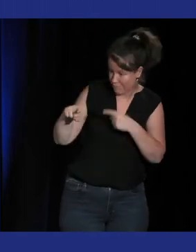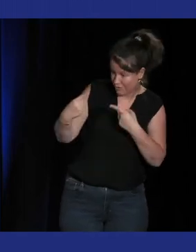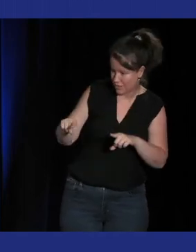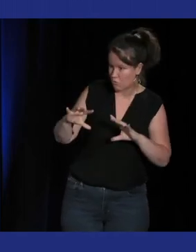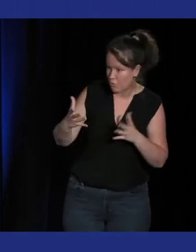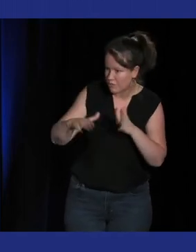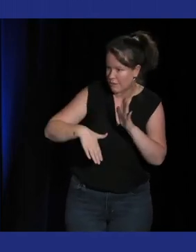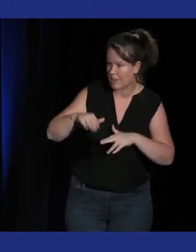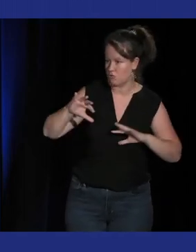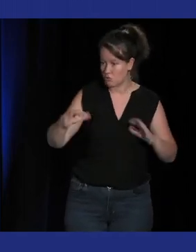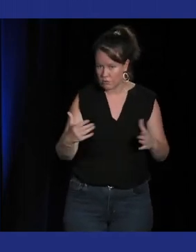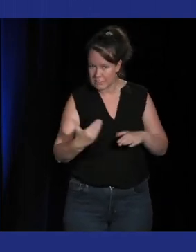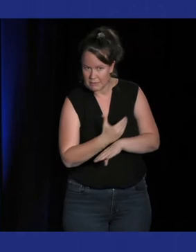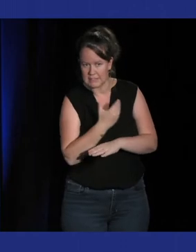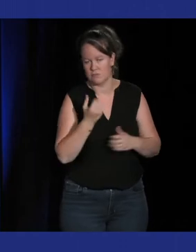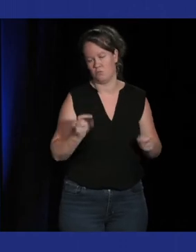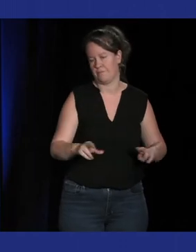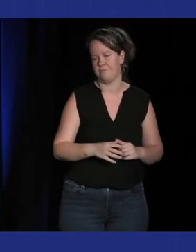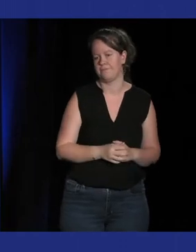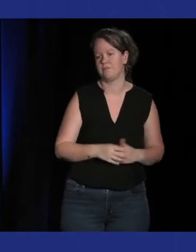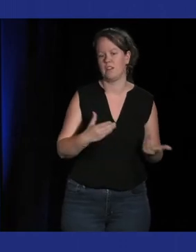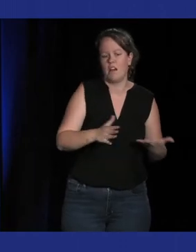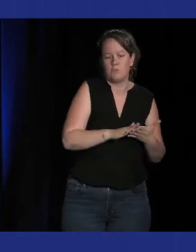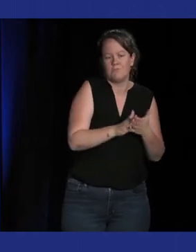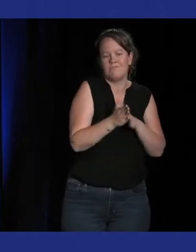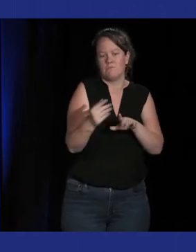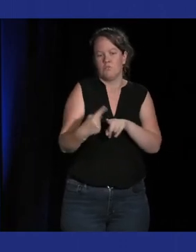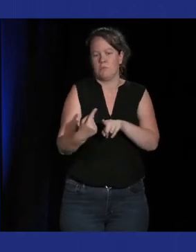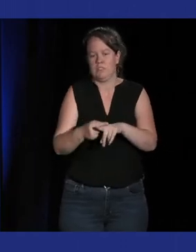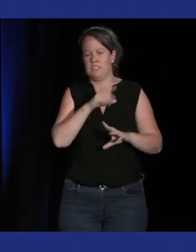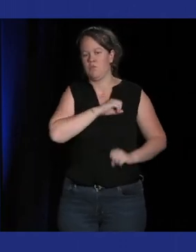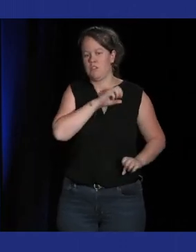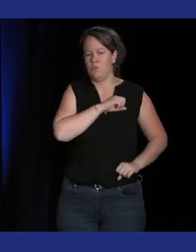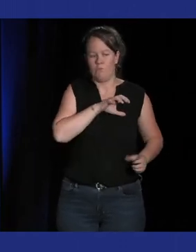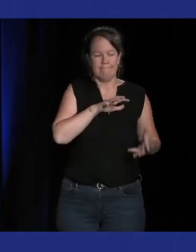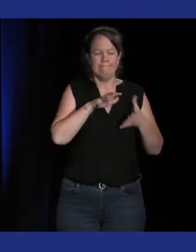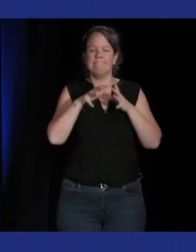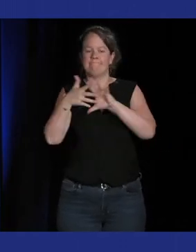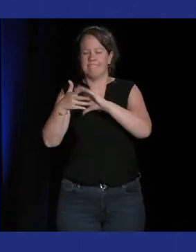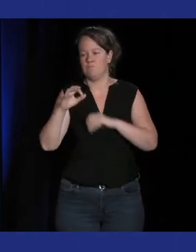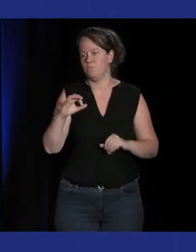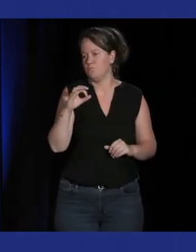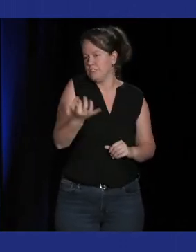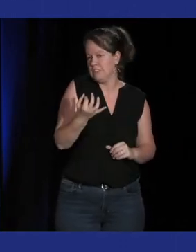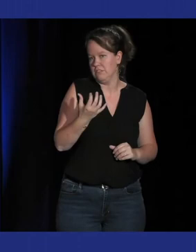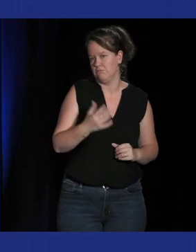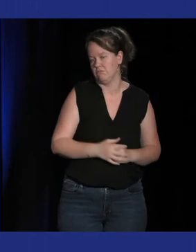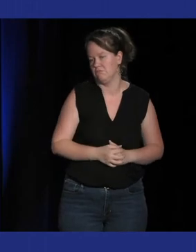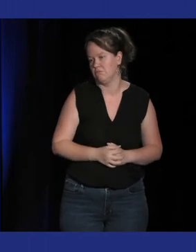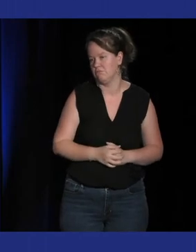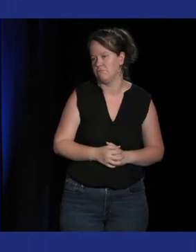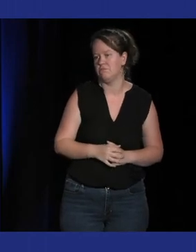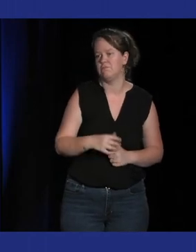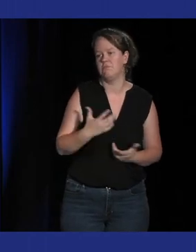naturellement on glisse vers des expérimentations comme ça parce que je pense que ça reste extrêmement niche c'est pas